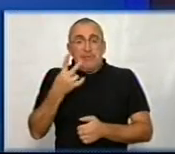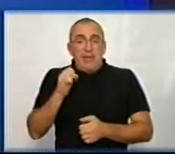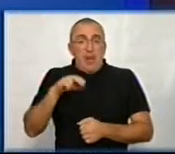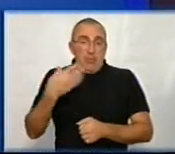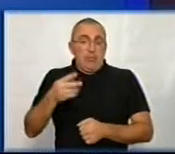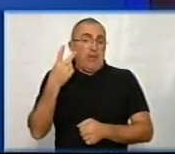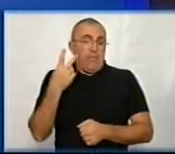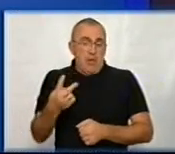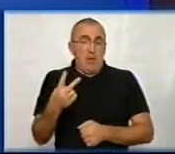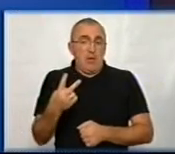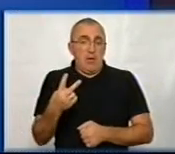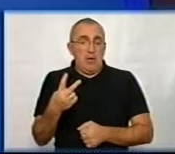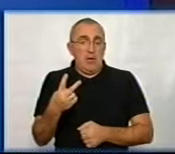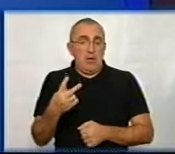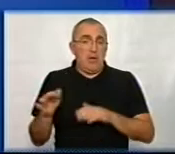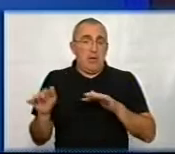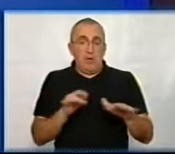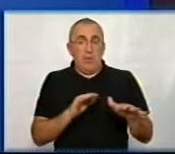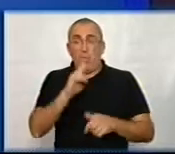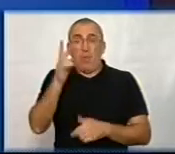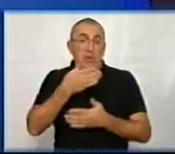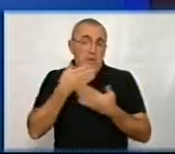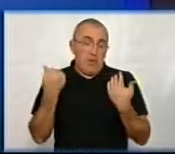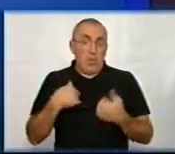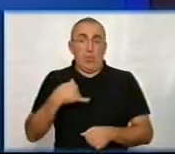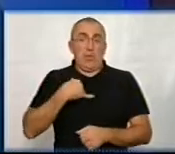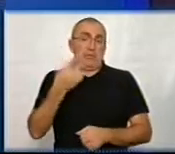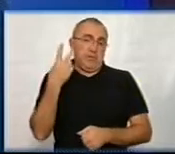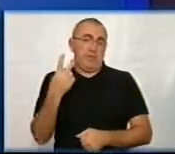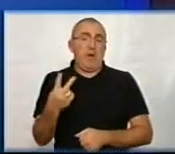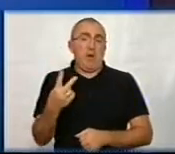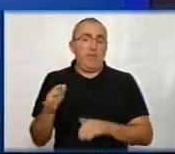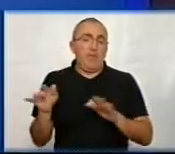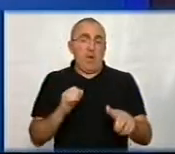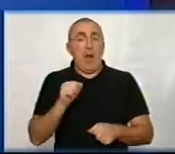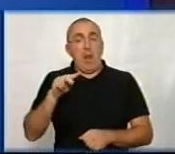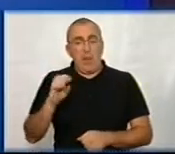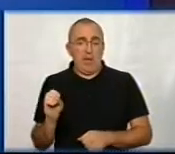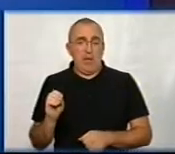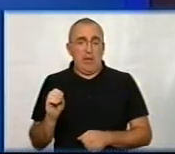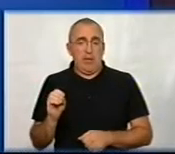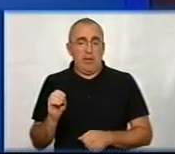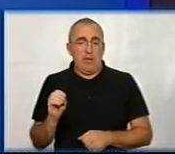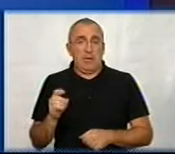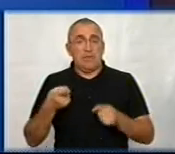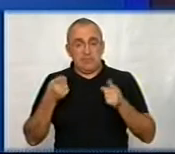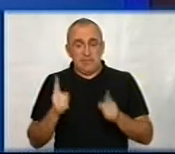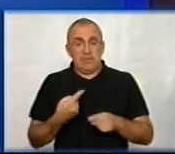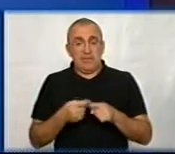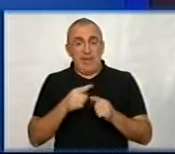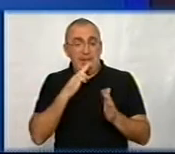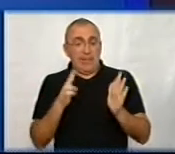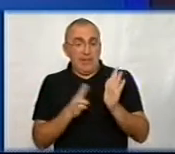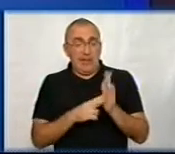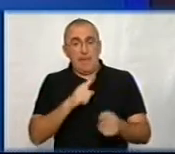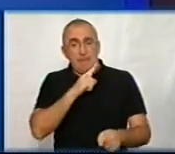аж два, да, ЦНАПи. Взагалі функціонування, у когось їх нема, там у нас їх два функціонують. Але, справді, оцей тренд, він